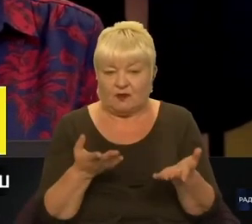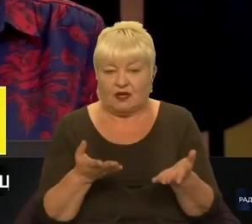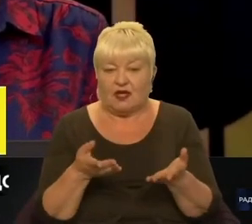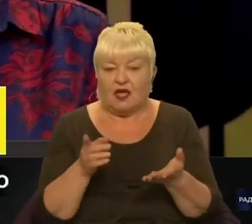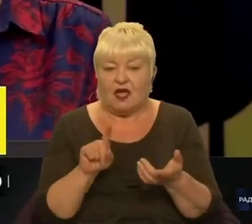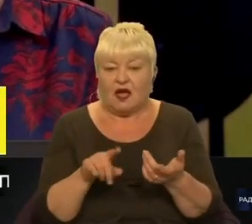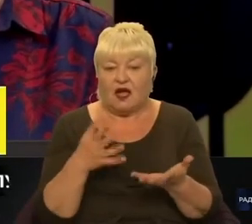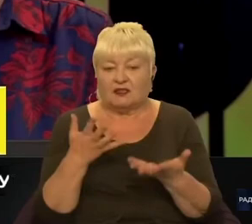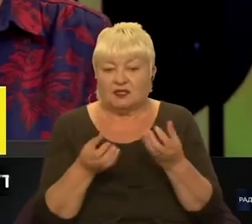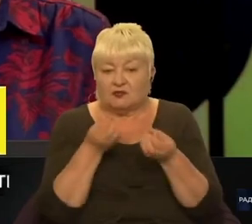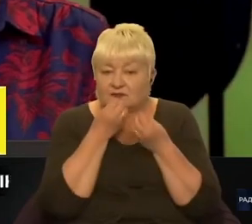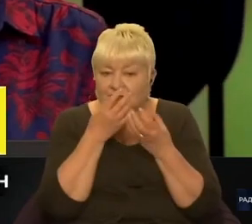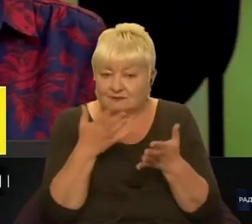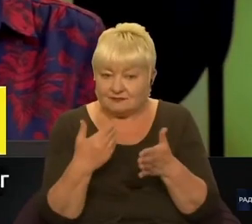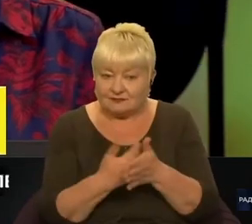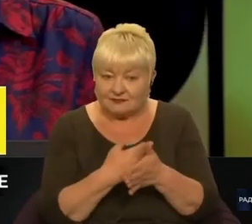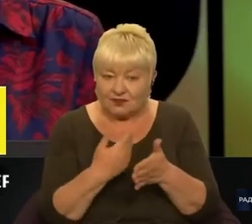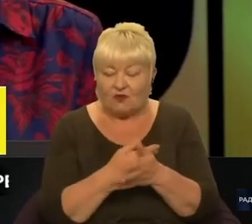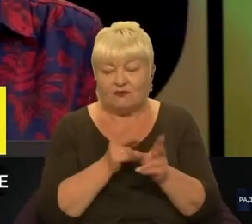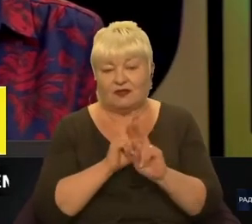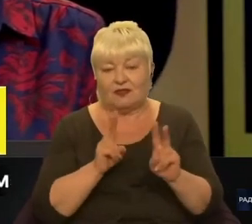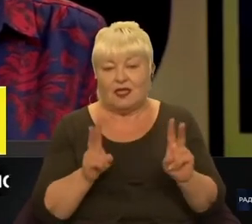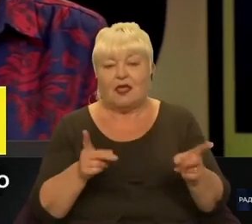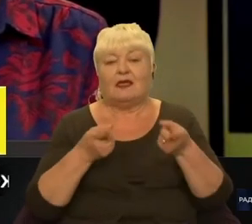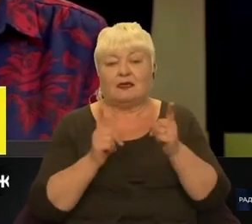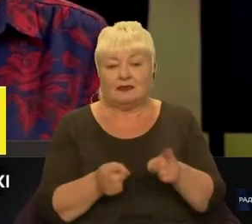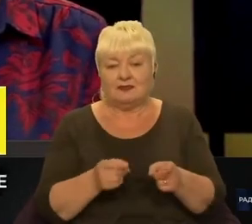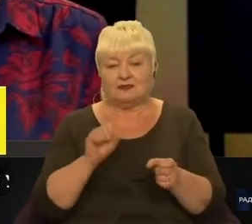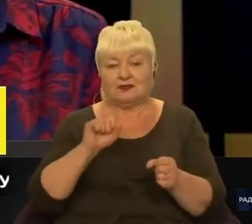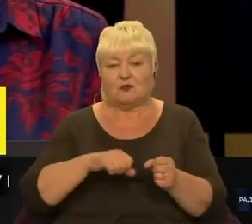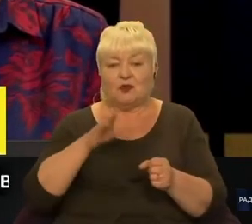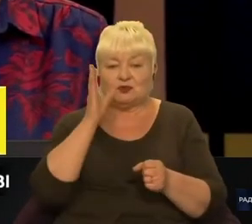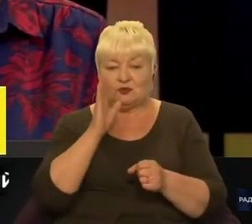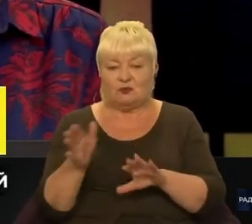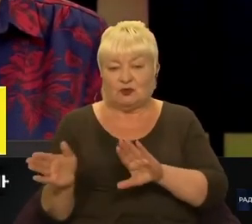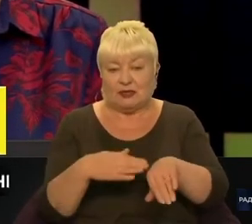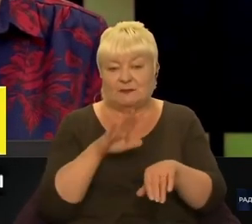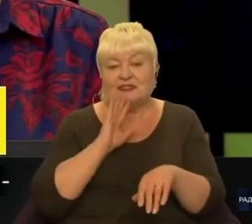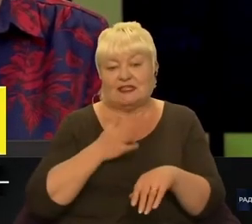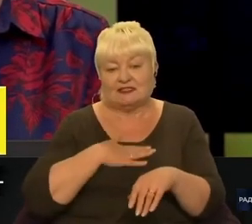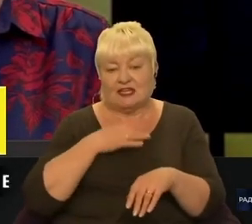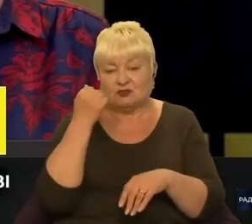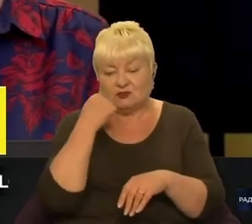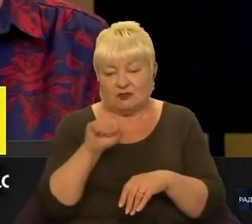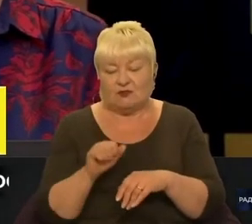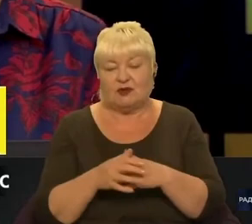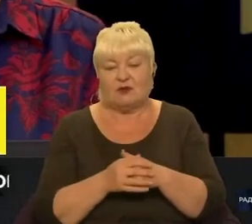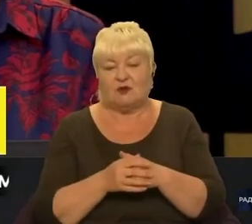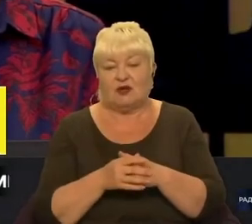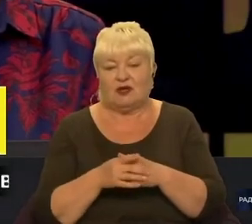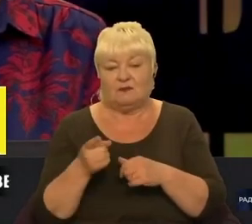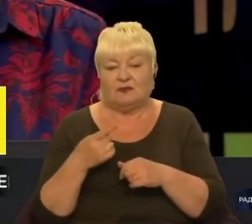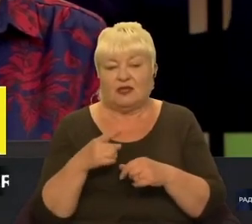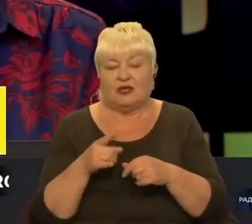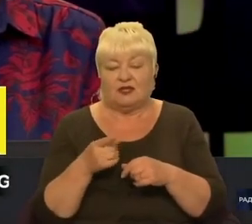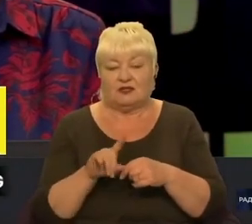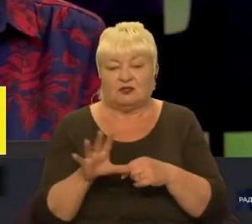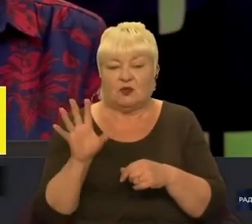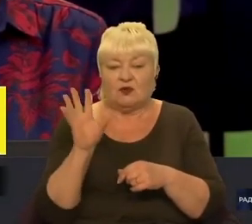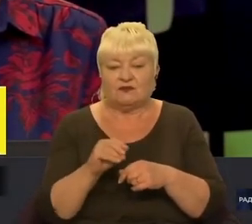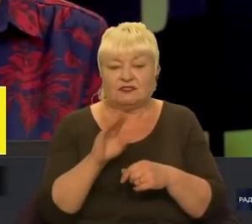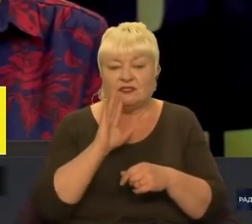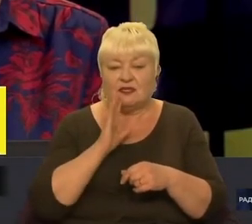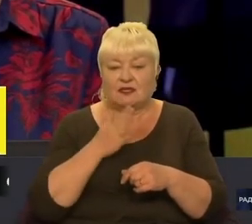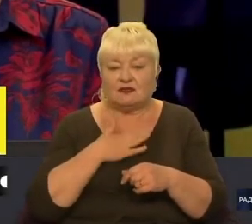гарних новин, які дійсно можуть бути вже після нашої перемоги, то усі наші, мабуть, литовища, які є по всій